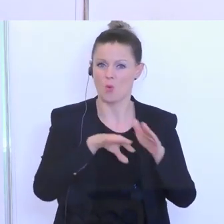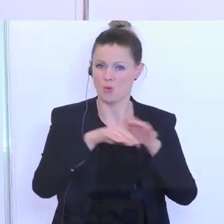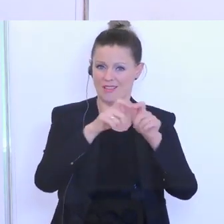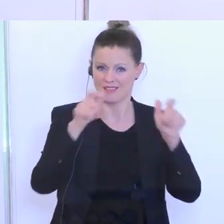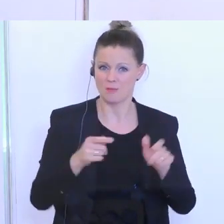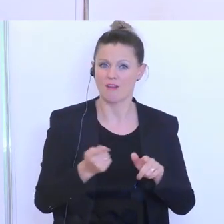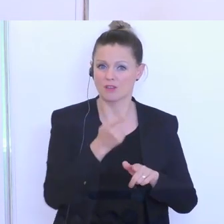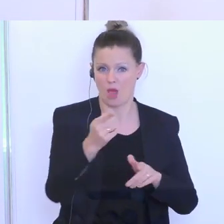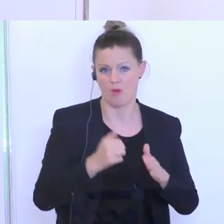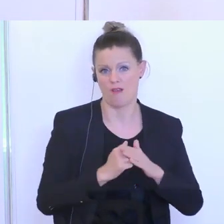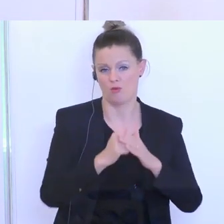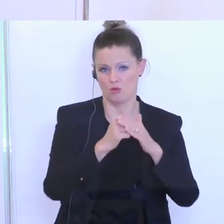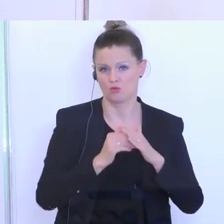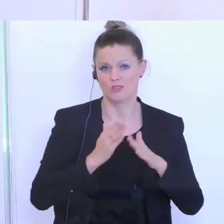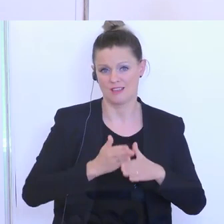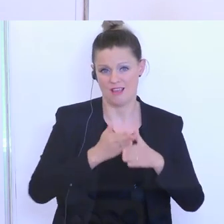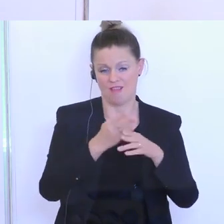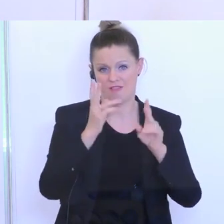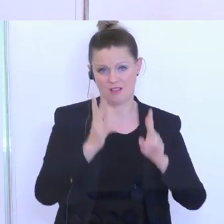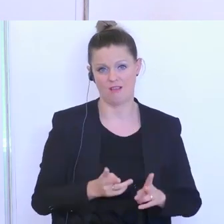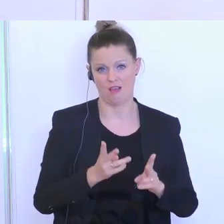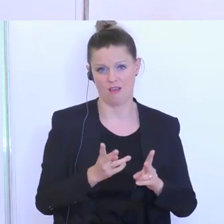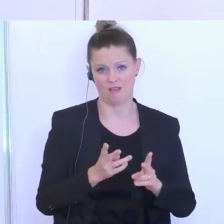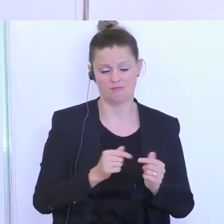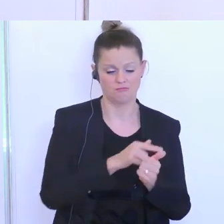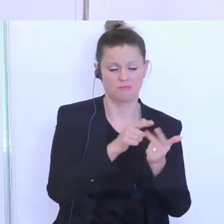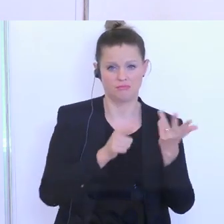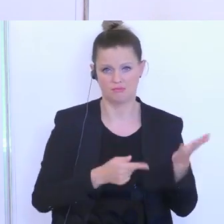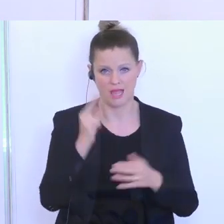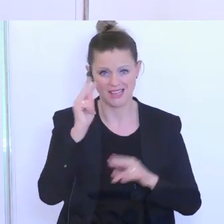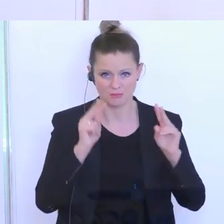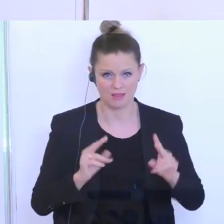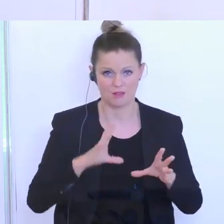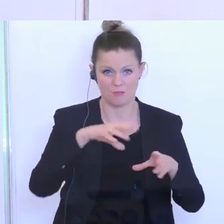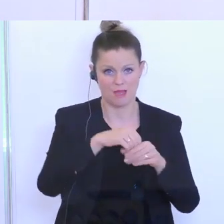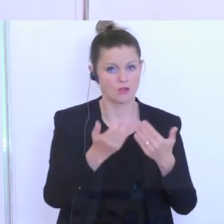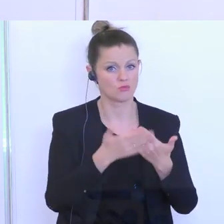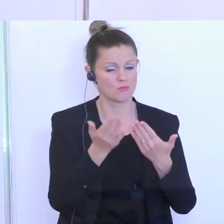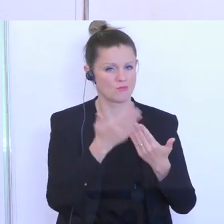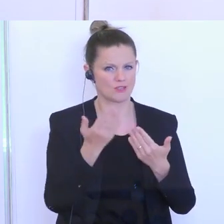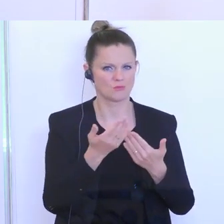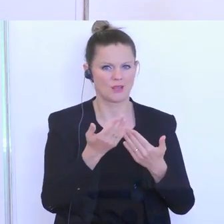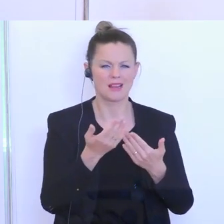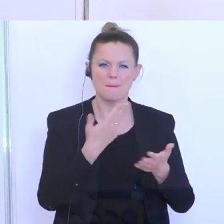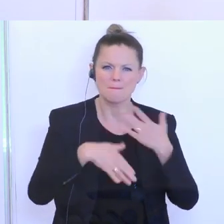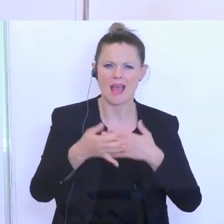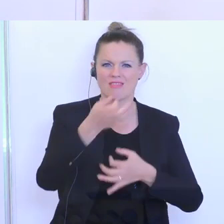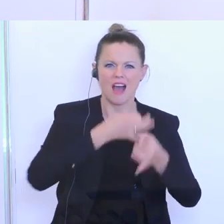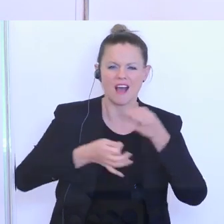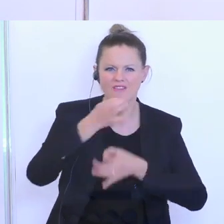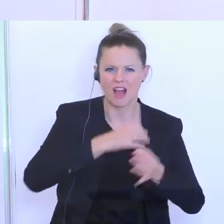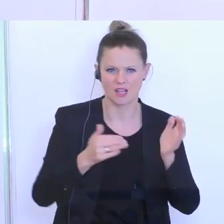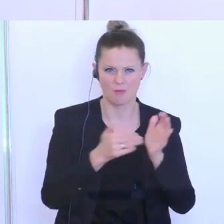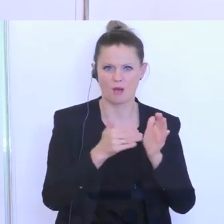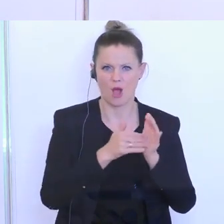entsprechend zu helfen und da geht es um mehrere Aspekte. Zum Beispiel um den Aspekt mehr Nachfrage zu schaffen, um diese